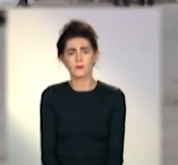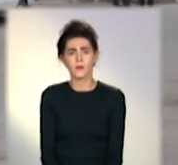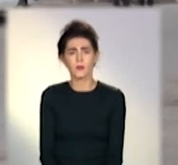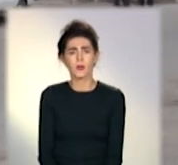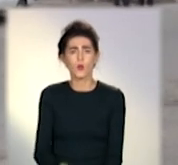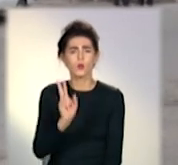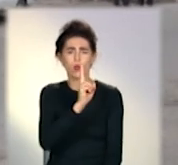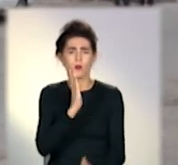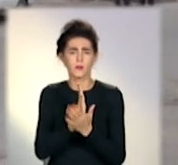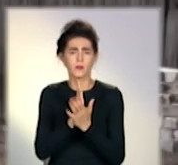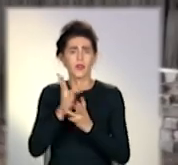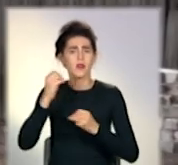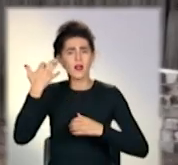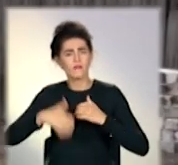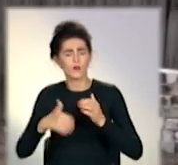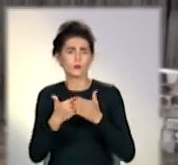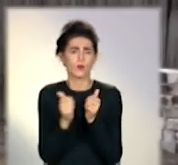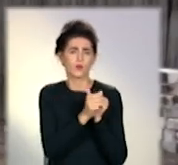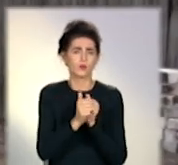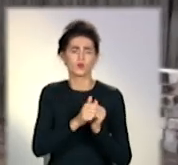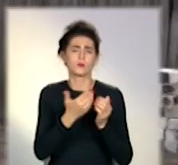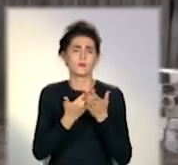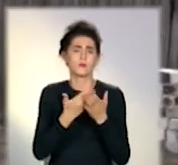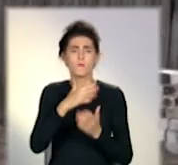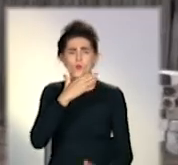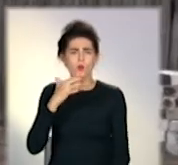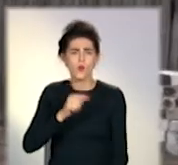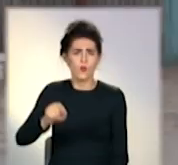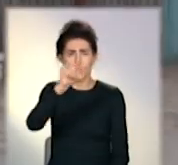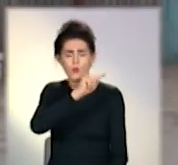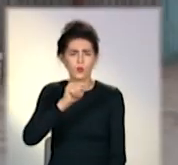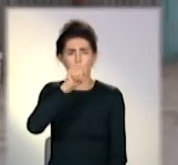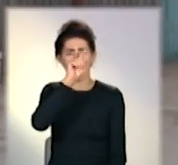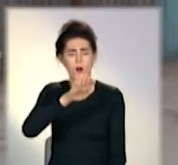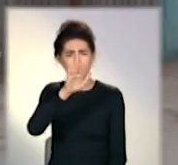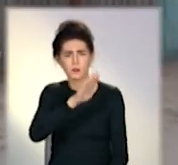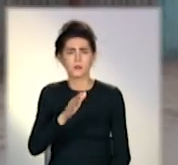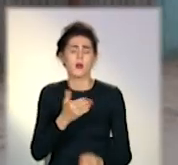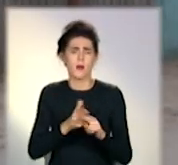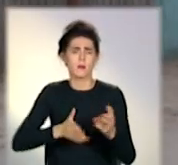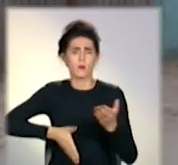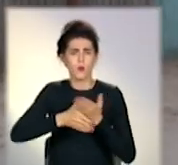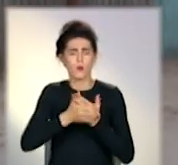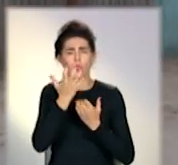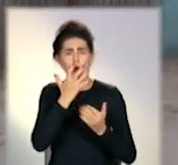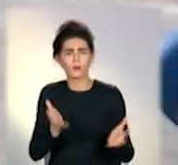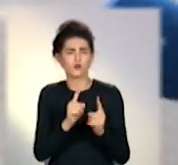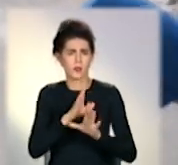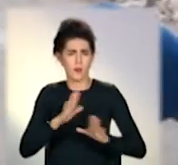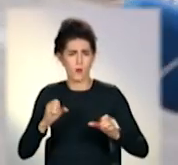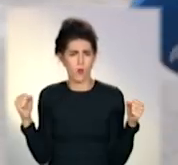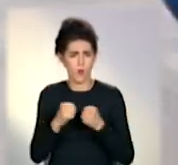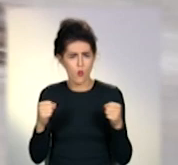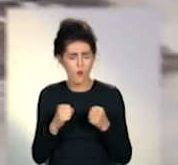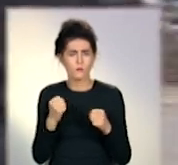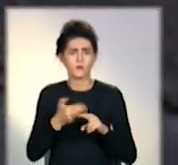Небайдужі та терплячі сусіди. Завдяки ним сотні луганських погорільців не мерзнуть ночами на згаришах своїх будинків. Я